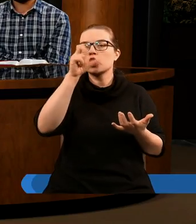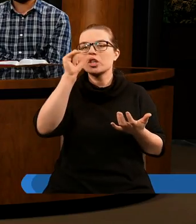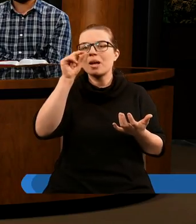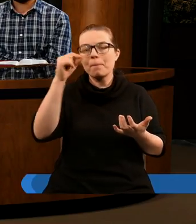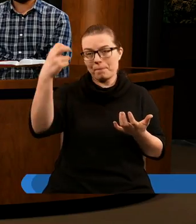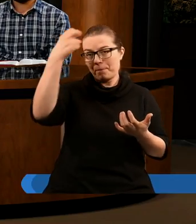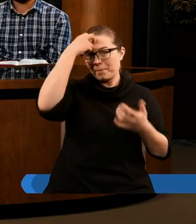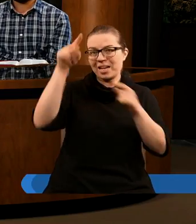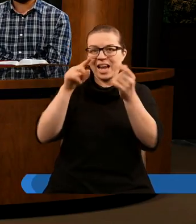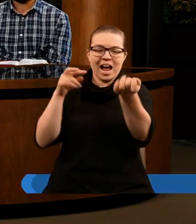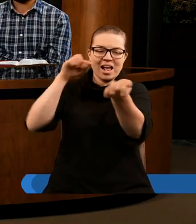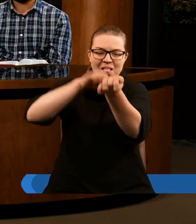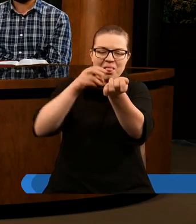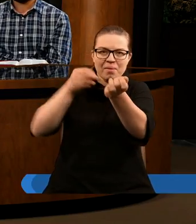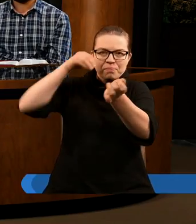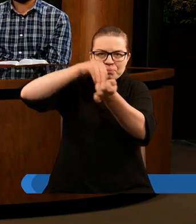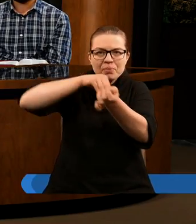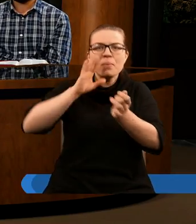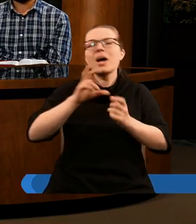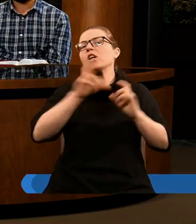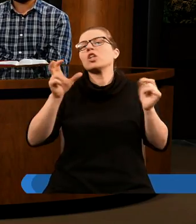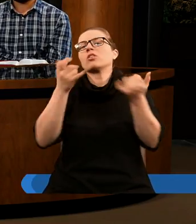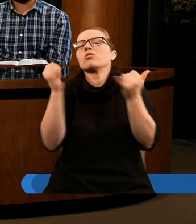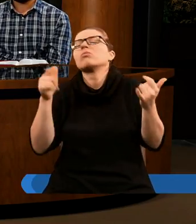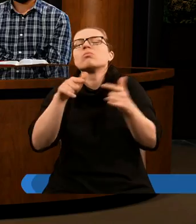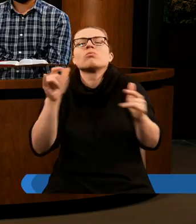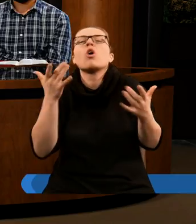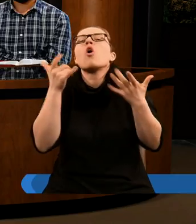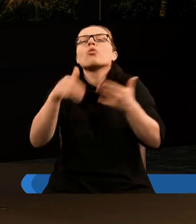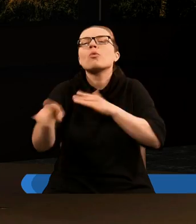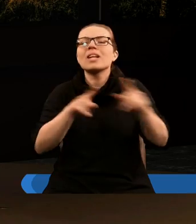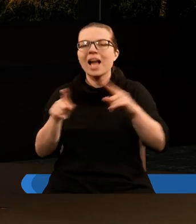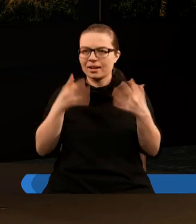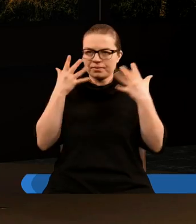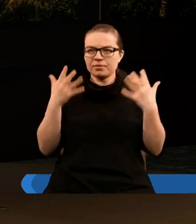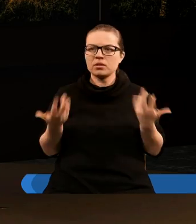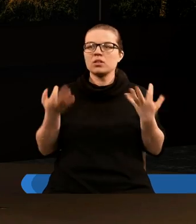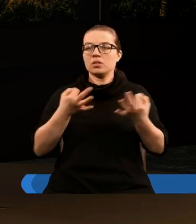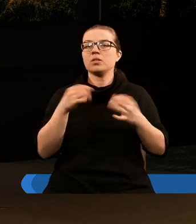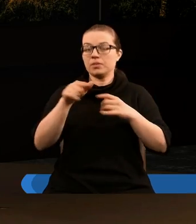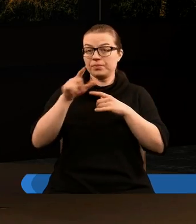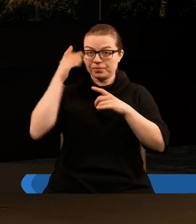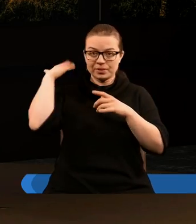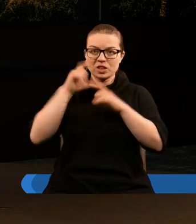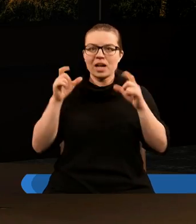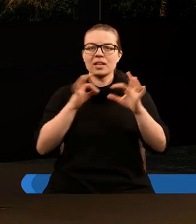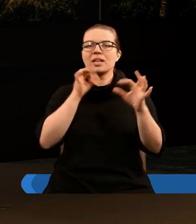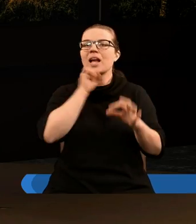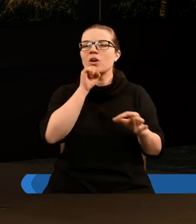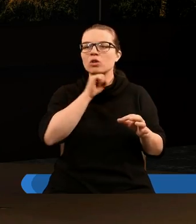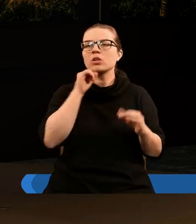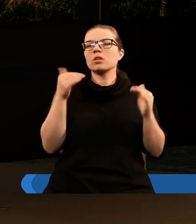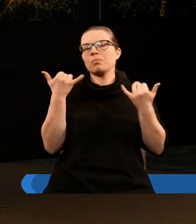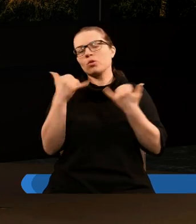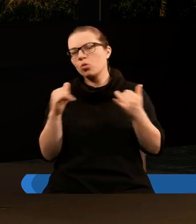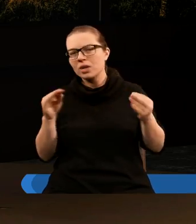kwitków, które będą stwierdzały, że jesteśmy opieczętowani lub nie? Co to może znaczyć? Pieczęć w czasach starożytnych mogła mieć